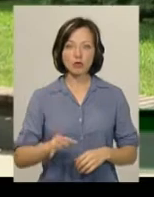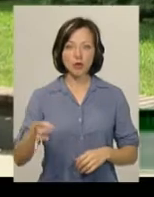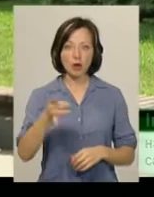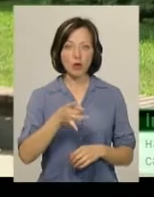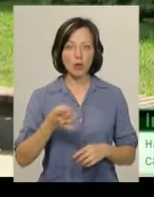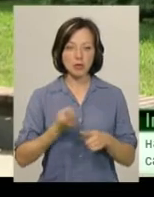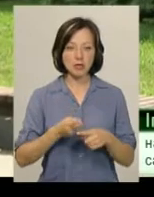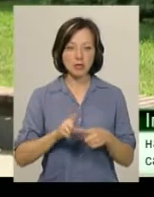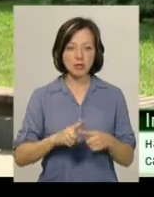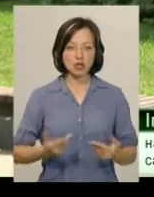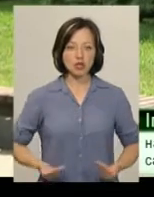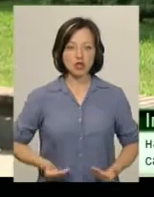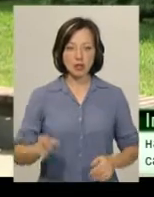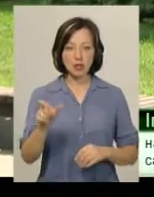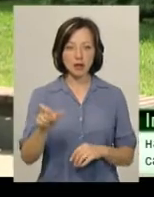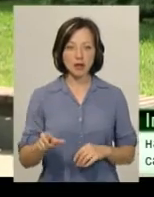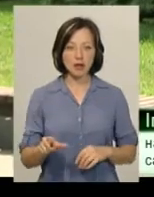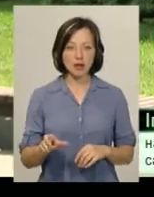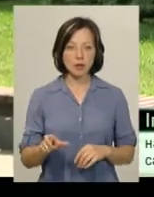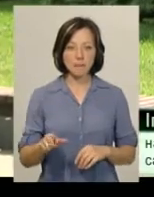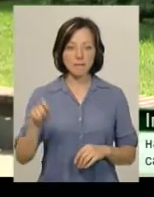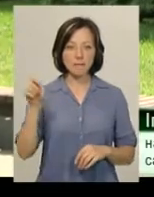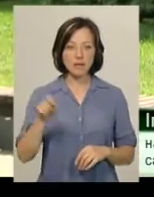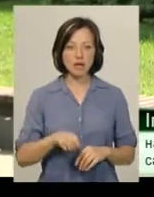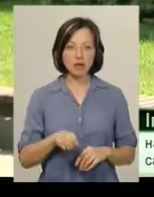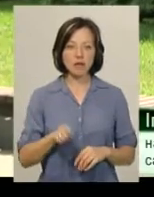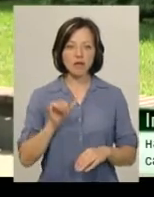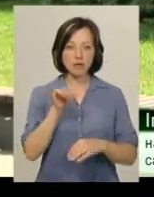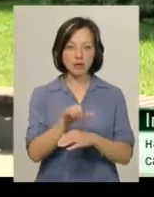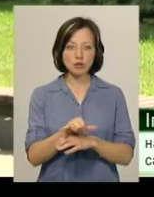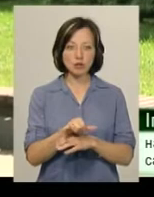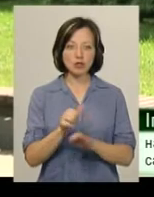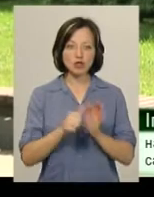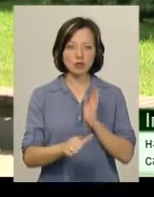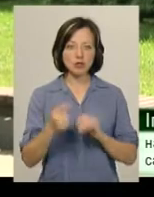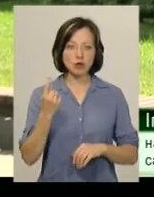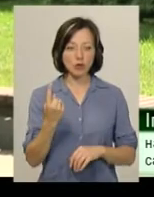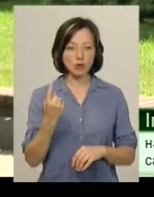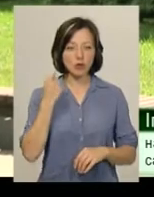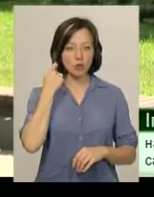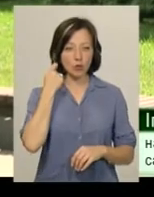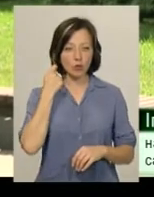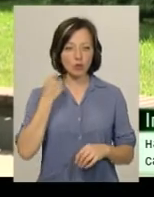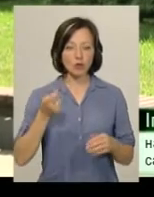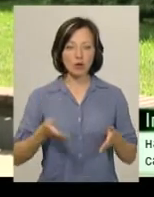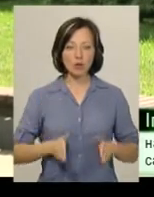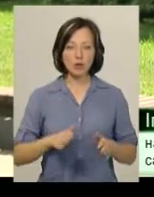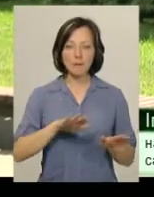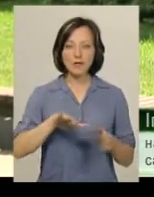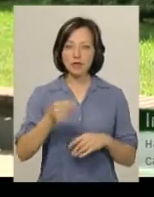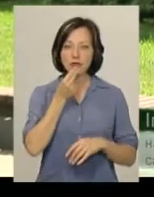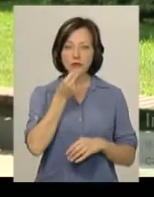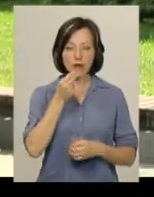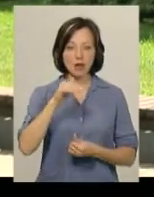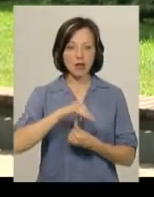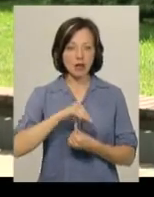жителька, яка приїхала погостювати 61 року. Після вживання